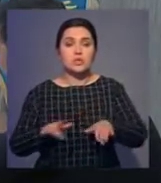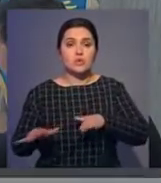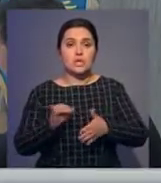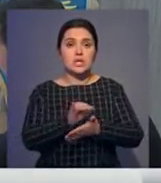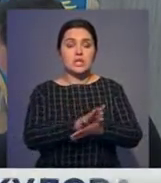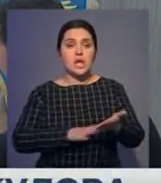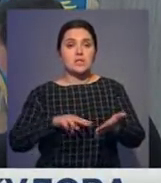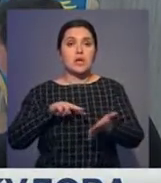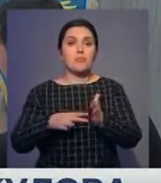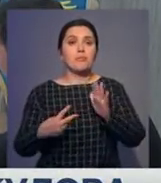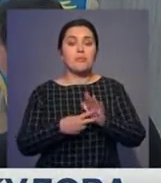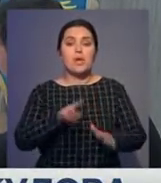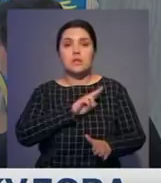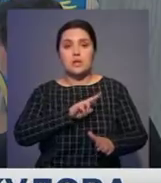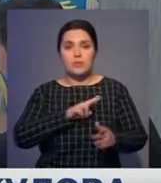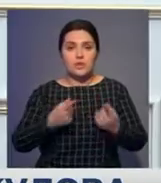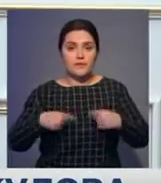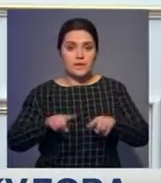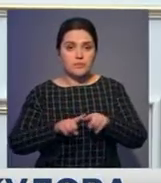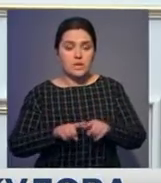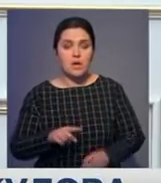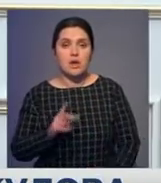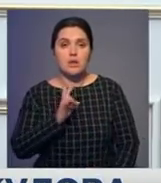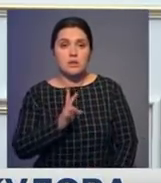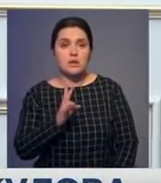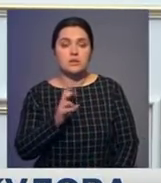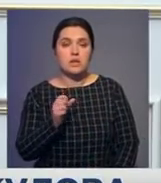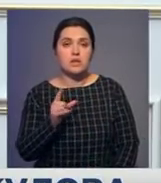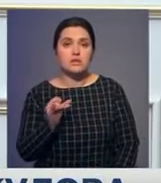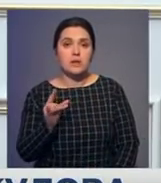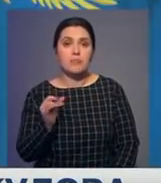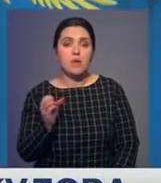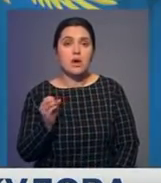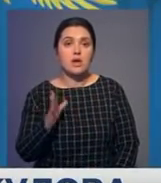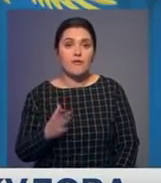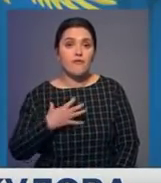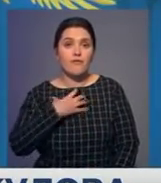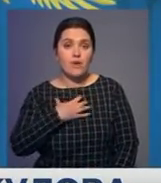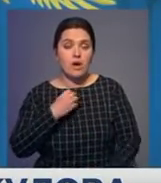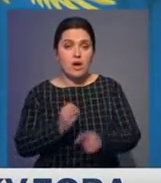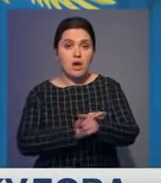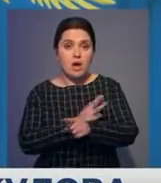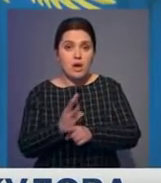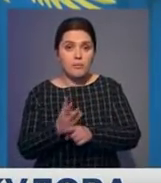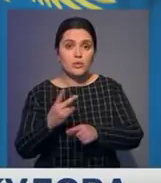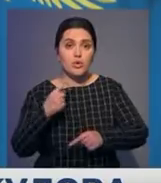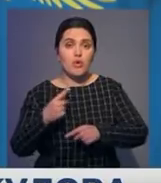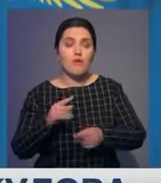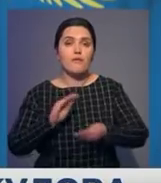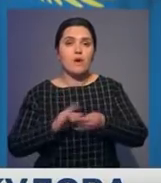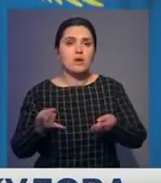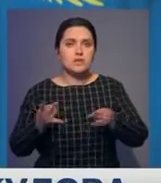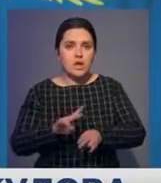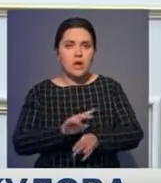о текущей деятельности и дальнейших планах работы ведомства. Нурсултан Азарбаев подчеркнул важность обеспечения преемственности